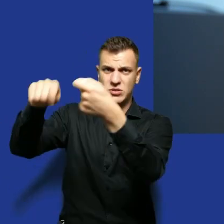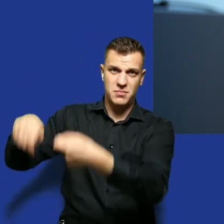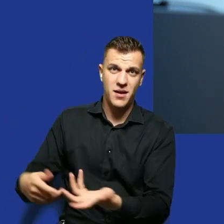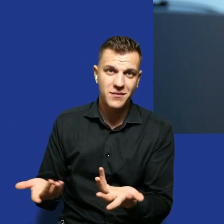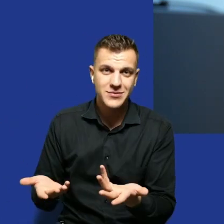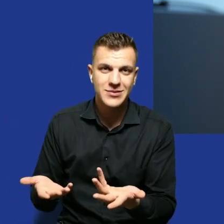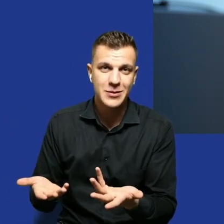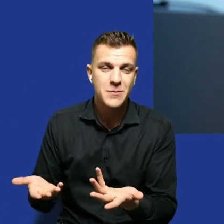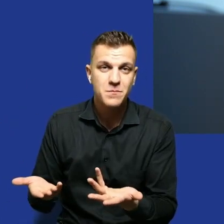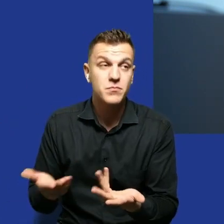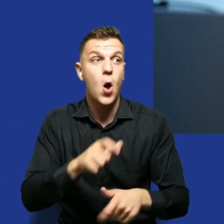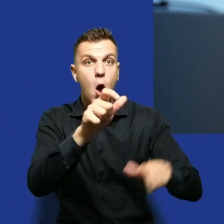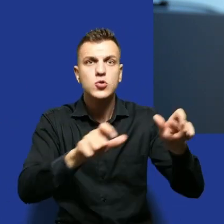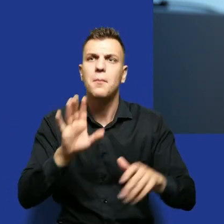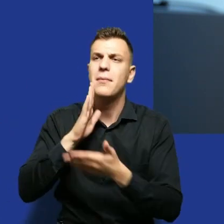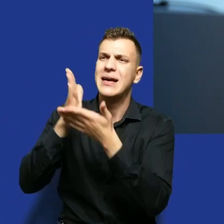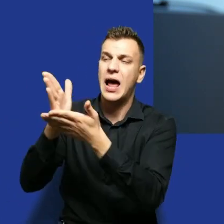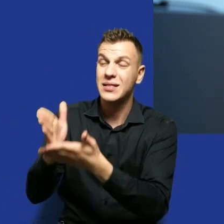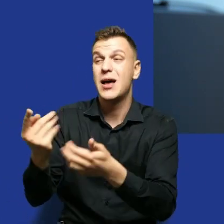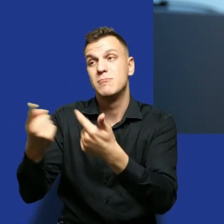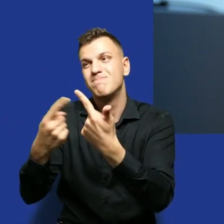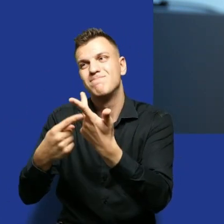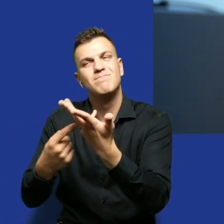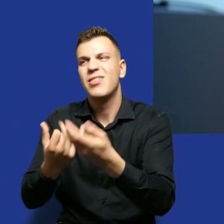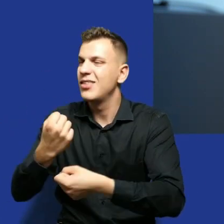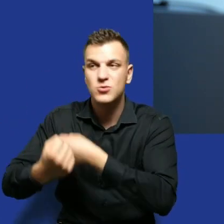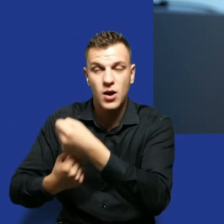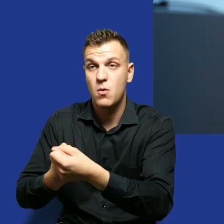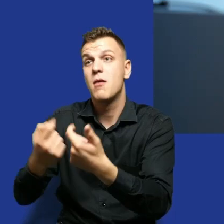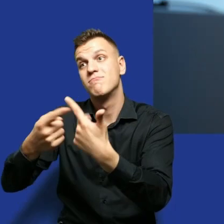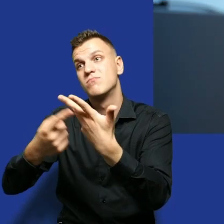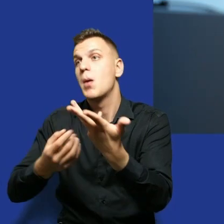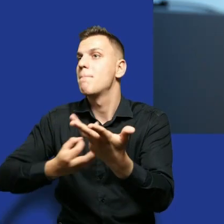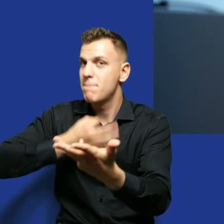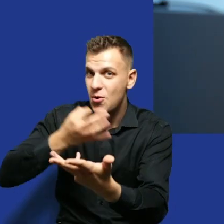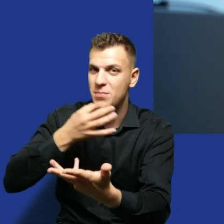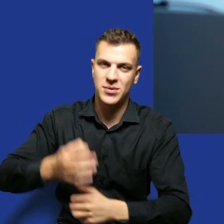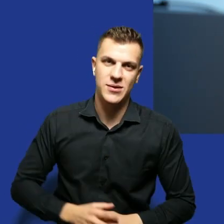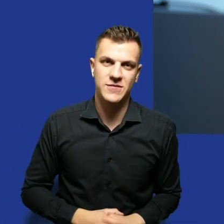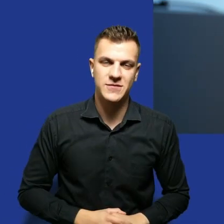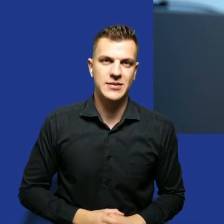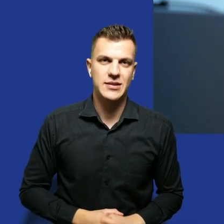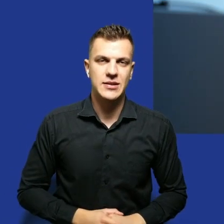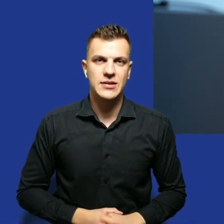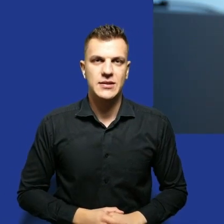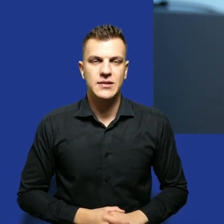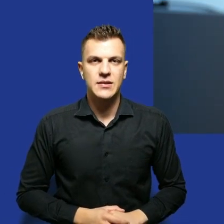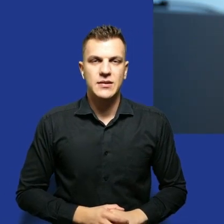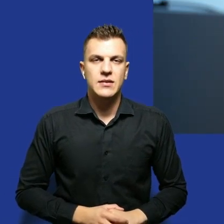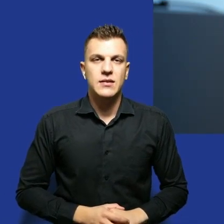Takie osoby wskazują, co nie działa, co można robić lepiej i co